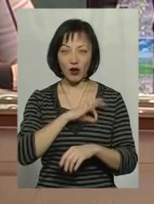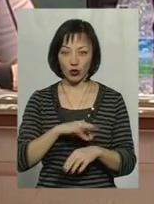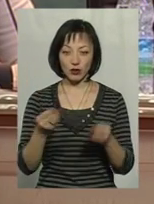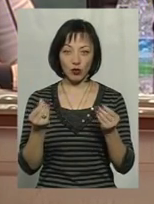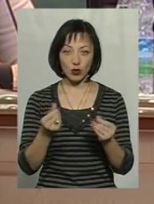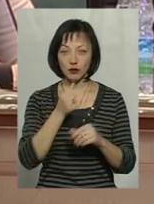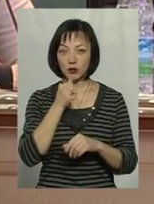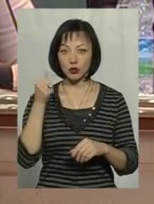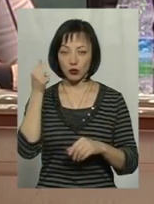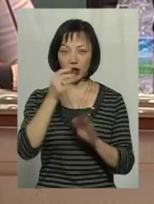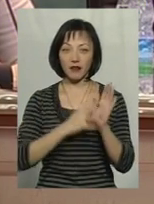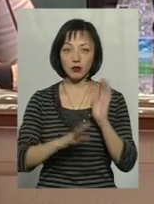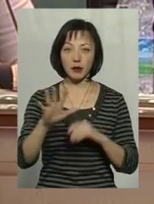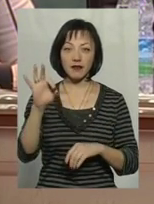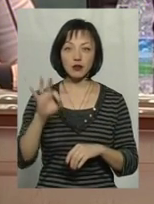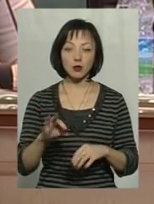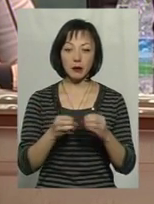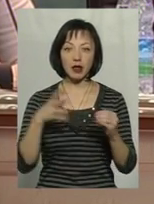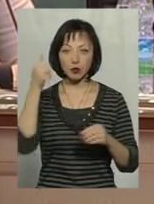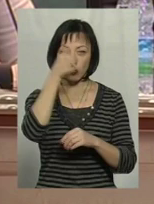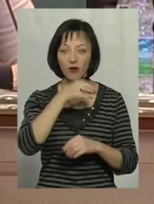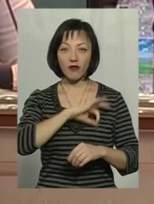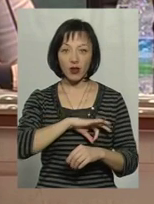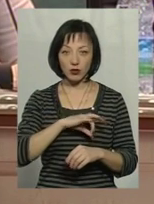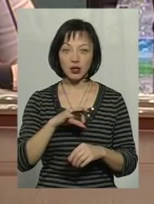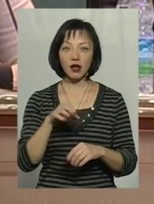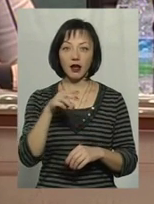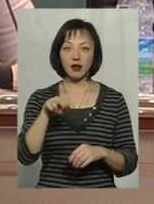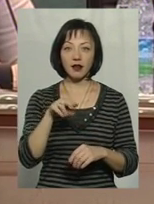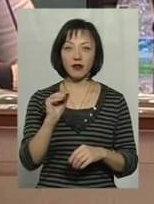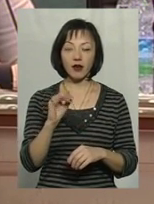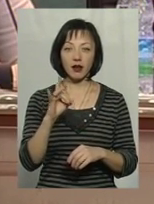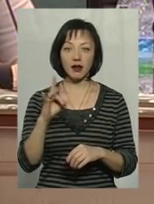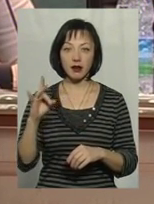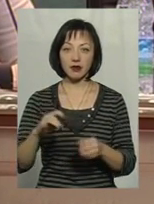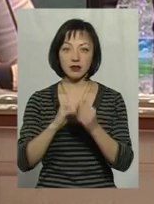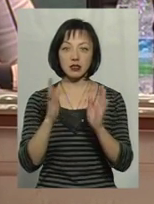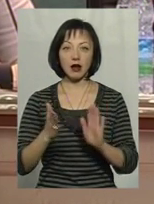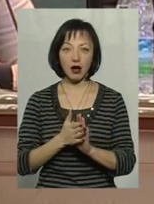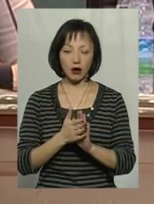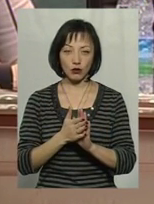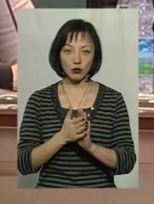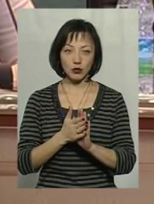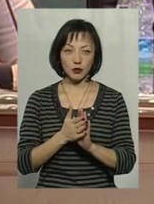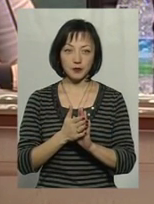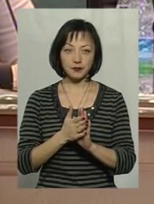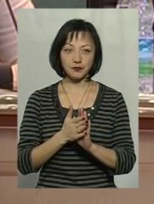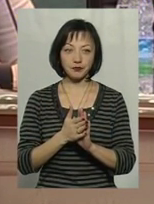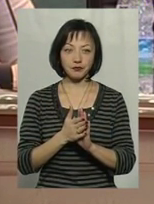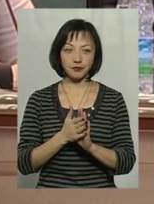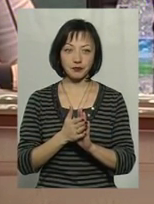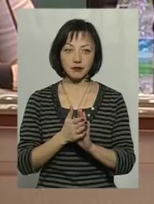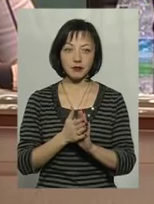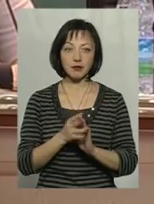ми 95% в 2015 році використали ТФРРовські кошти в загальному, і, відповідно,